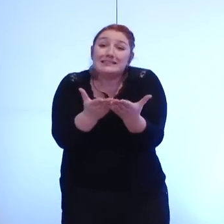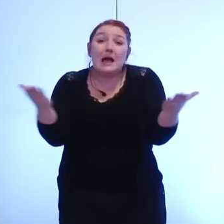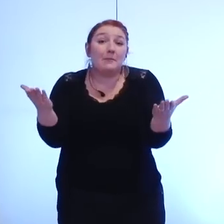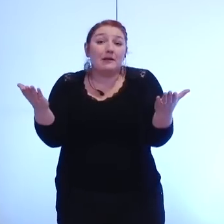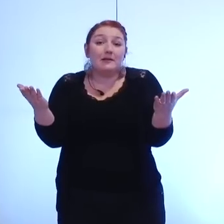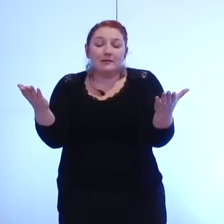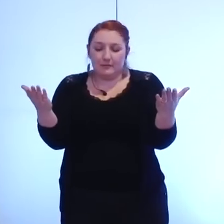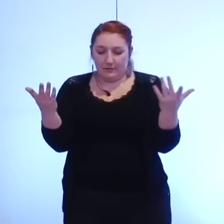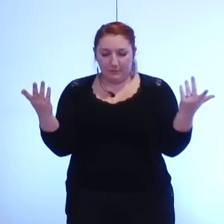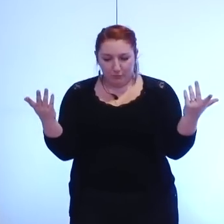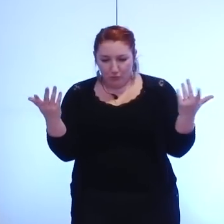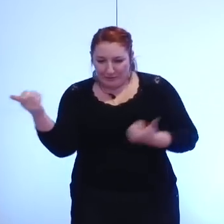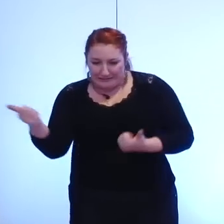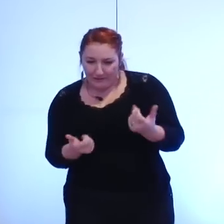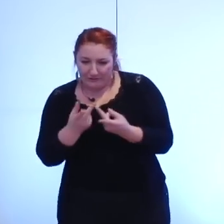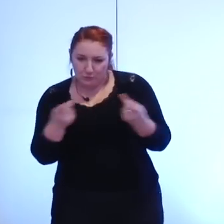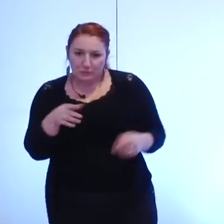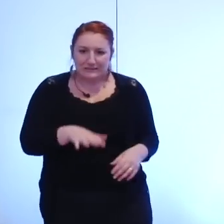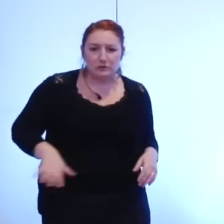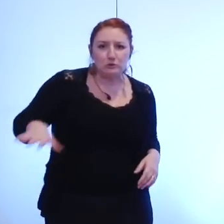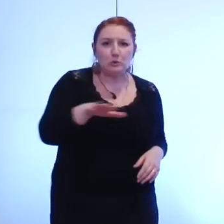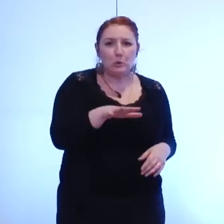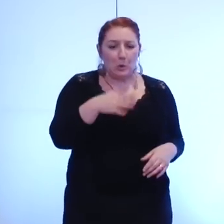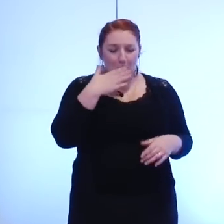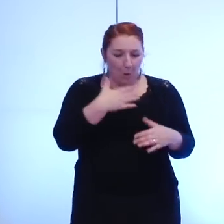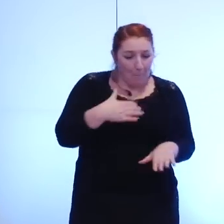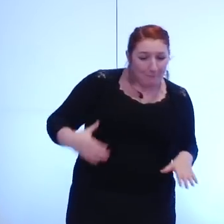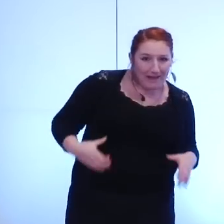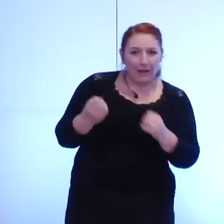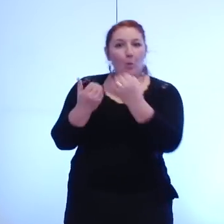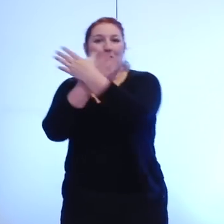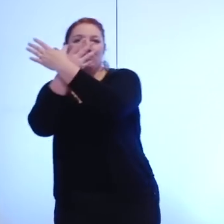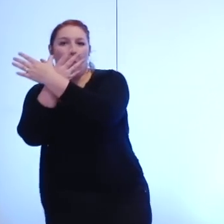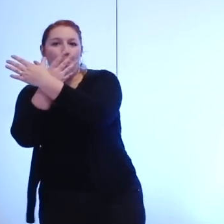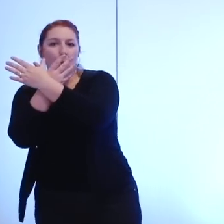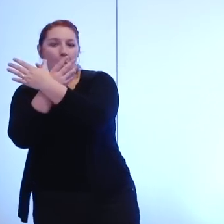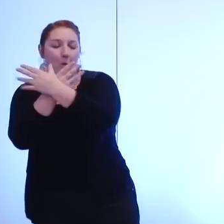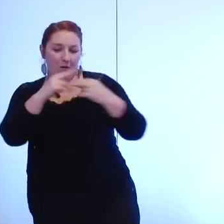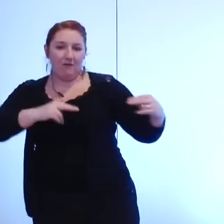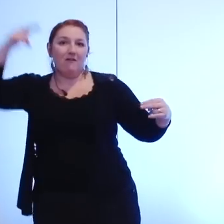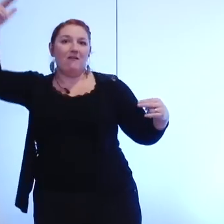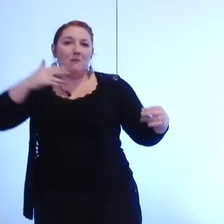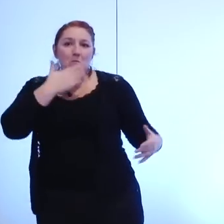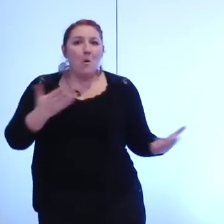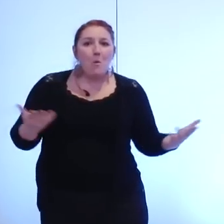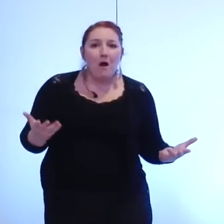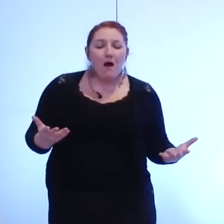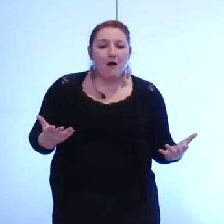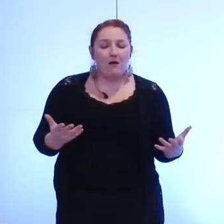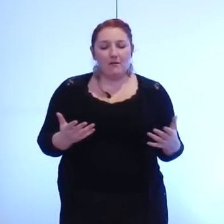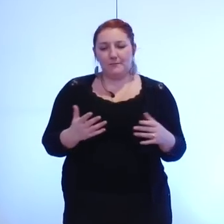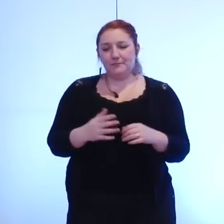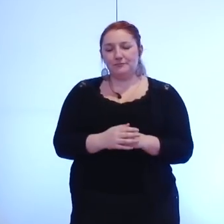échelon pour mettre en oeuvre les services publics locaux quelle est pour certaines compétences comment